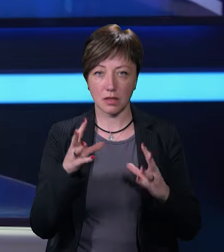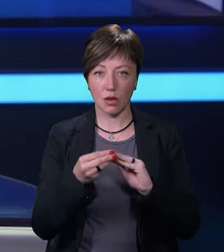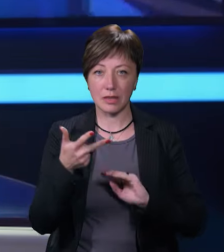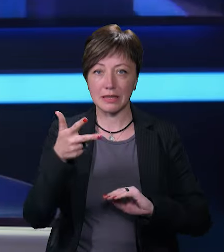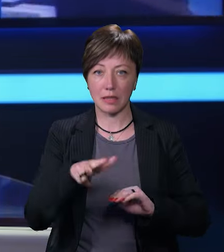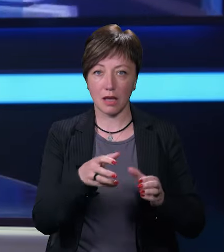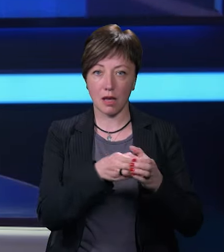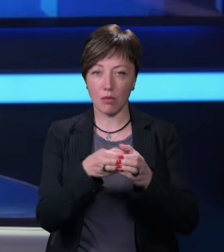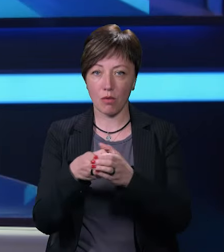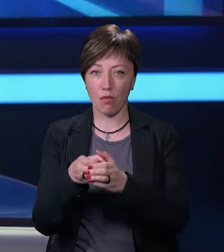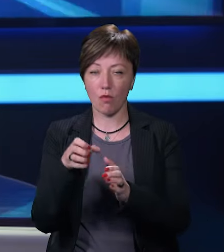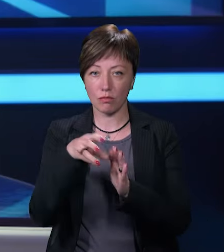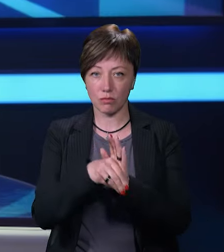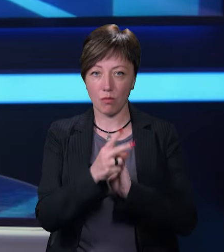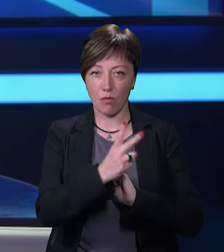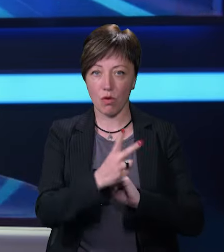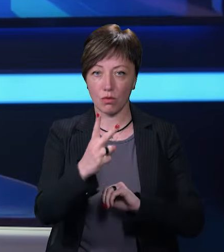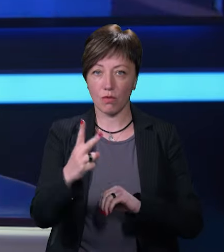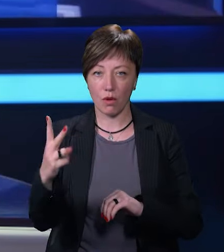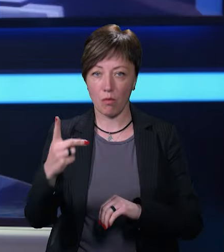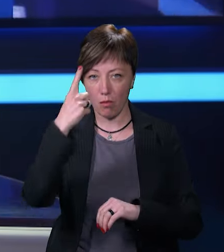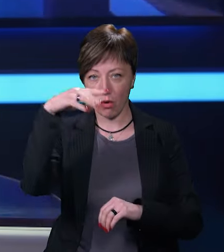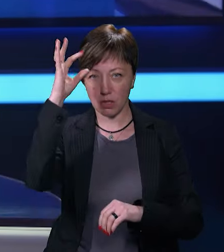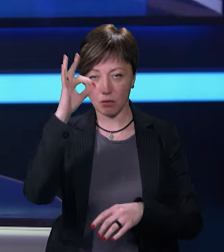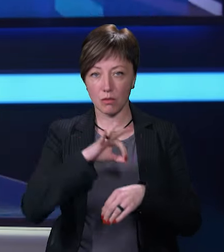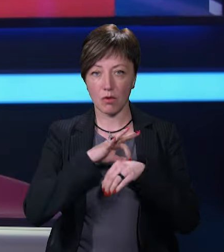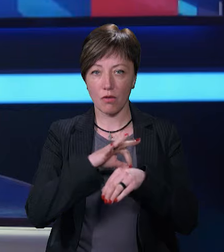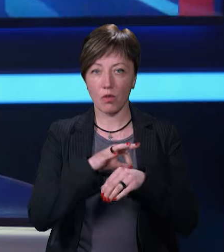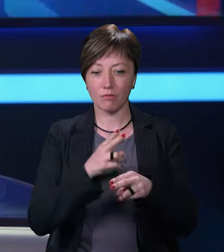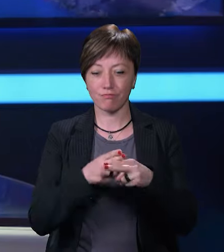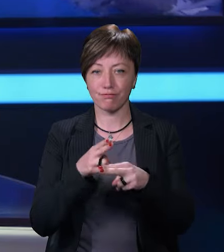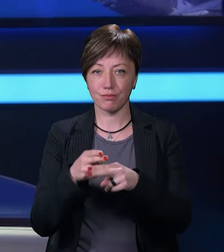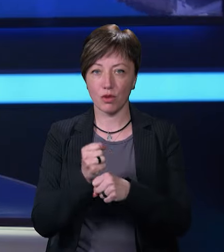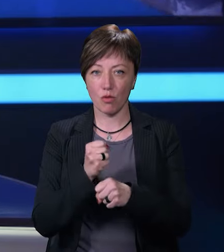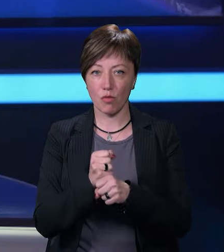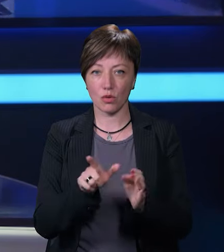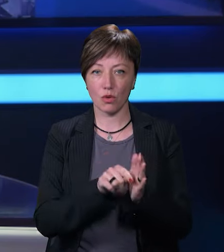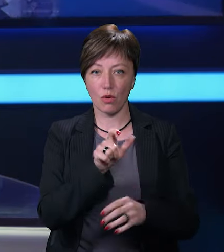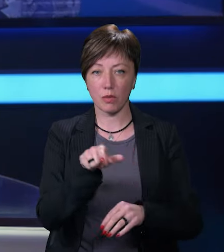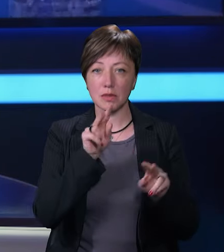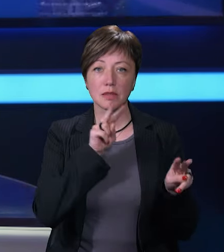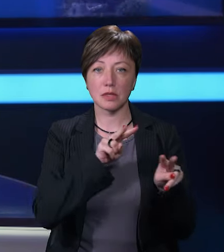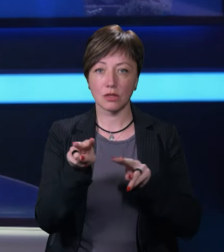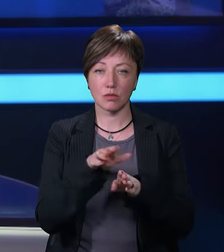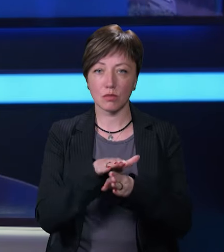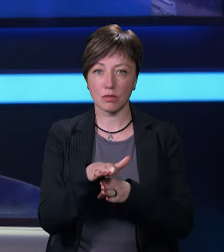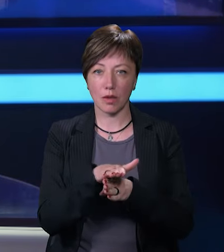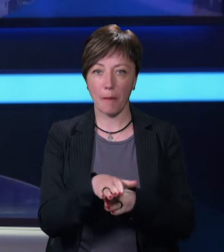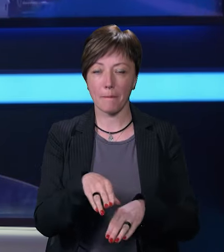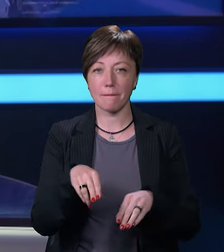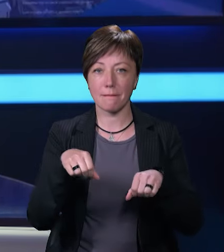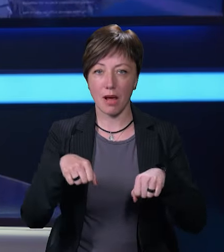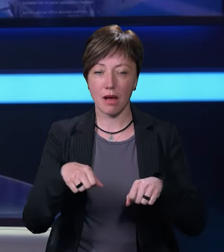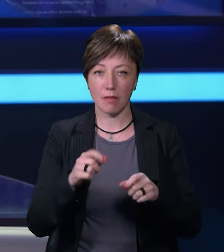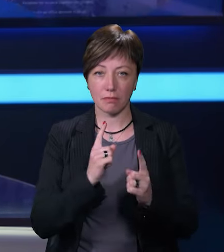екіпажі. В кожному по двоє поліцейських. Вони проводять превентивну роботу з громадянами, стежать за дотриманням ПДР та